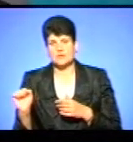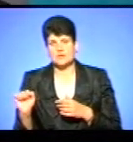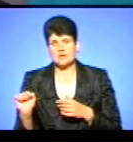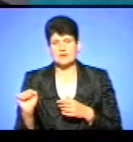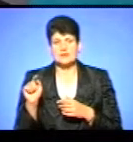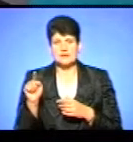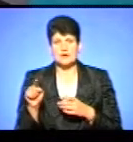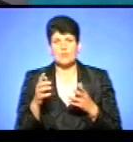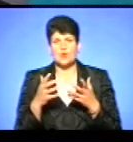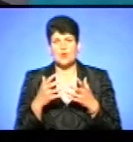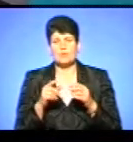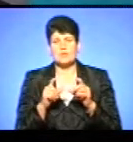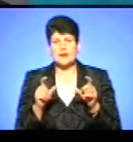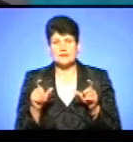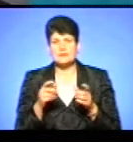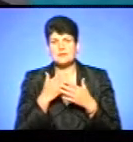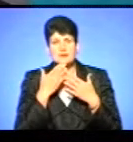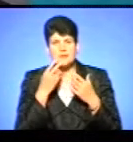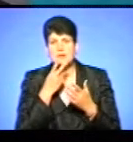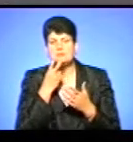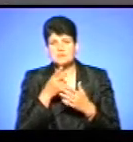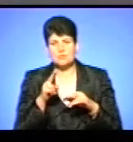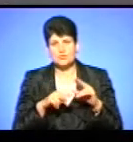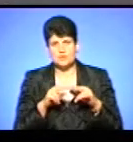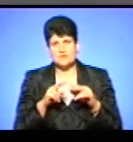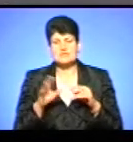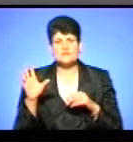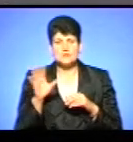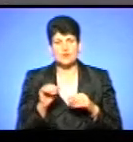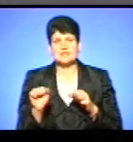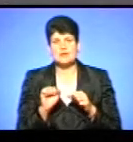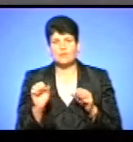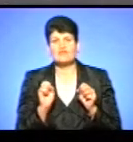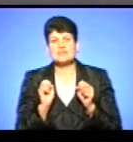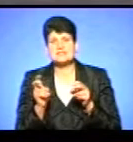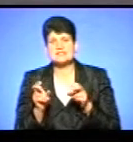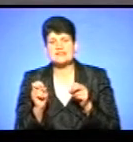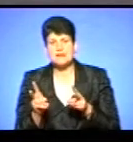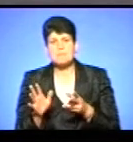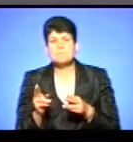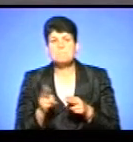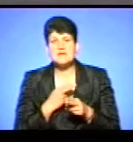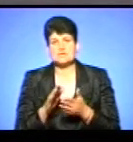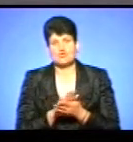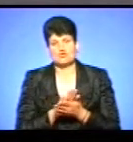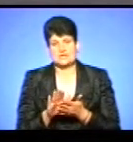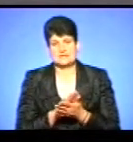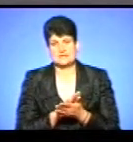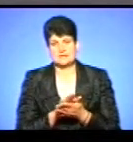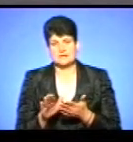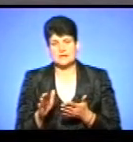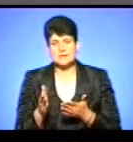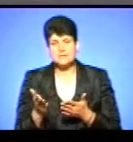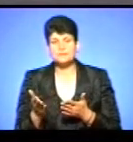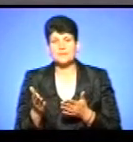обладнана, там, поки що передбачається будівництво, але так само зі всієї Теребовлі скиди йдуть без очистки. Ці господарсько-побутові, щоб ви